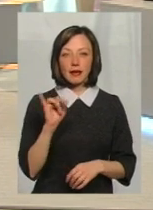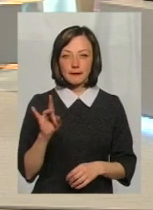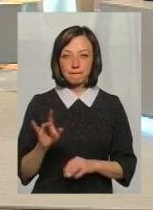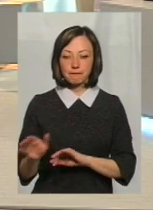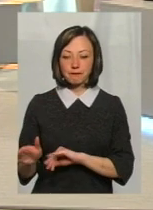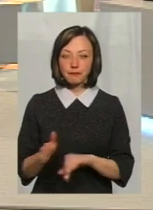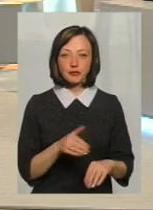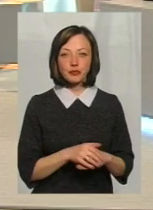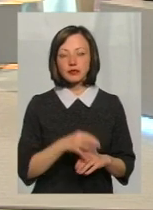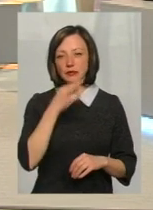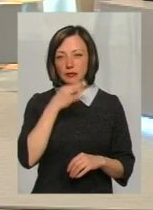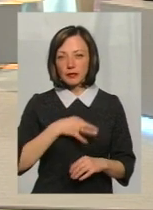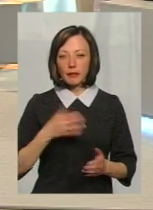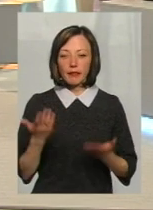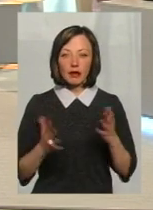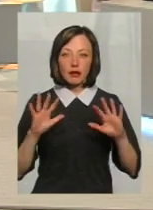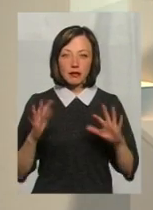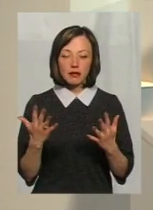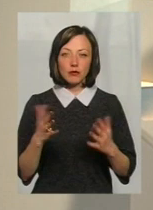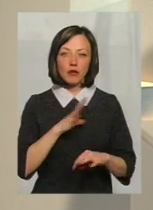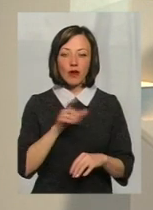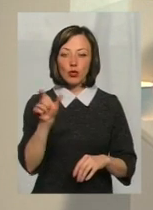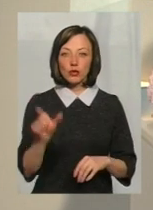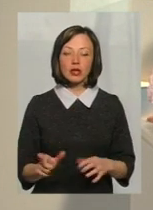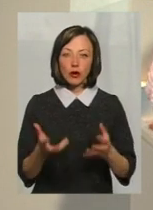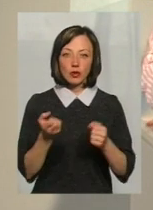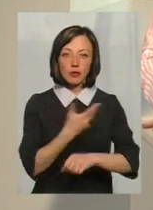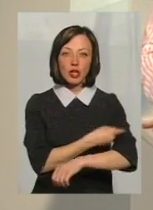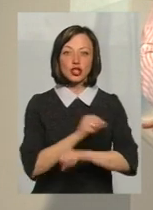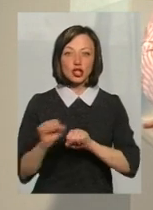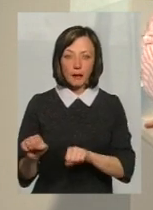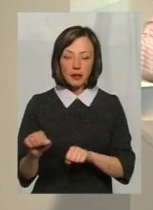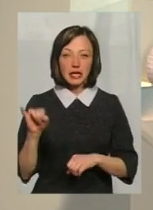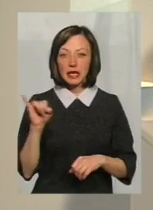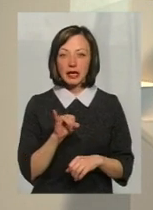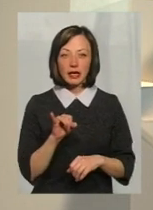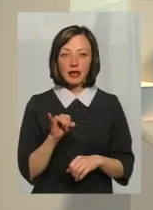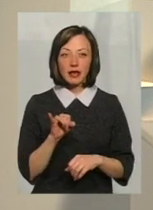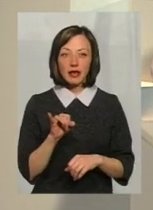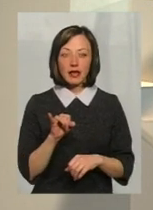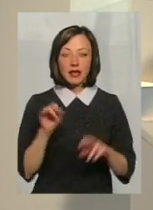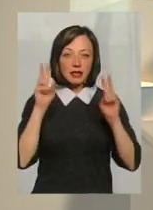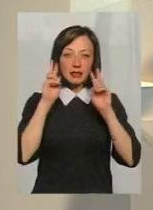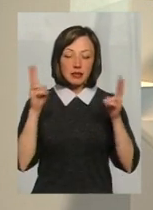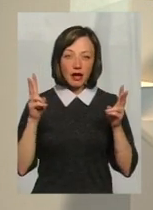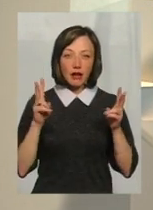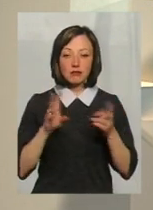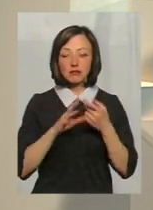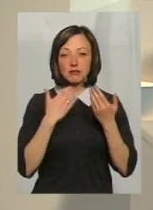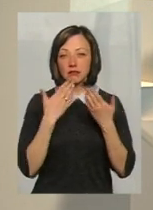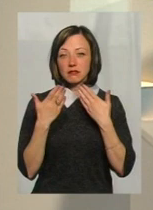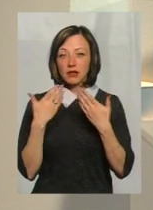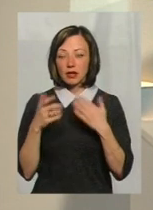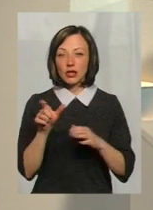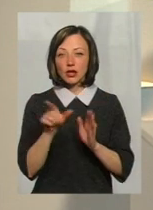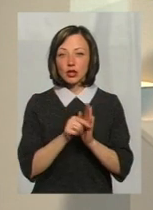Скажіть, якщо трапляється, наприклад, такий випадок – людина отримала щеплення і, не відаючи про те, вона контактує з